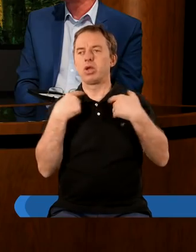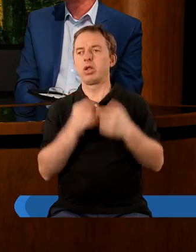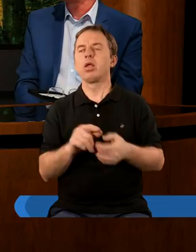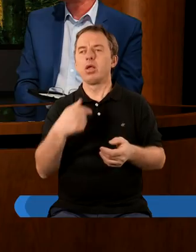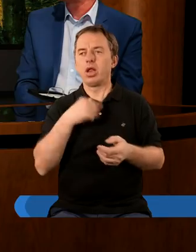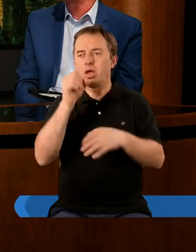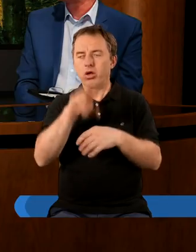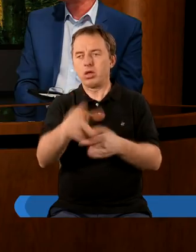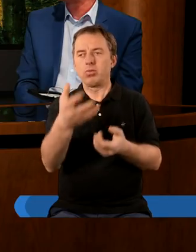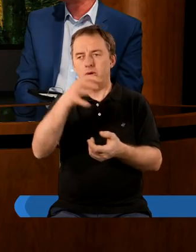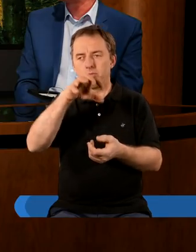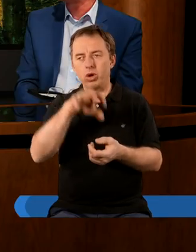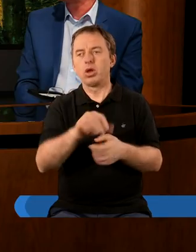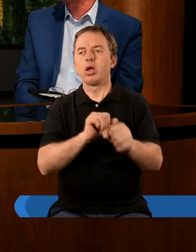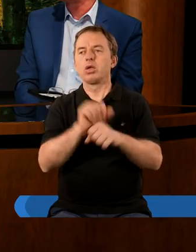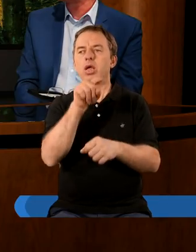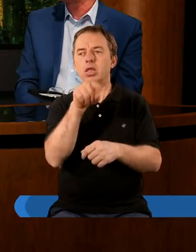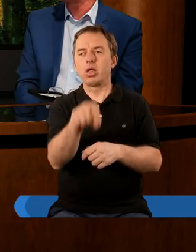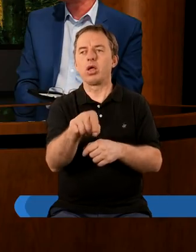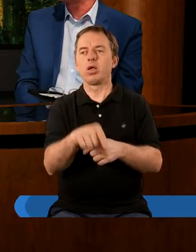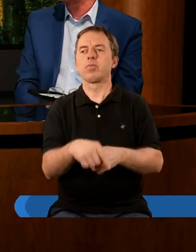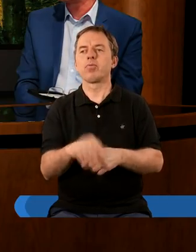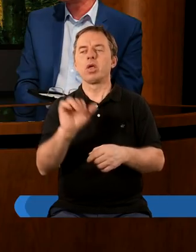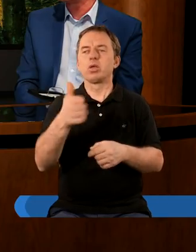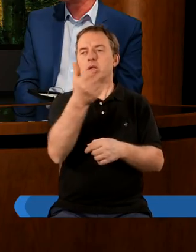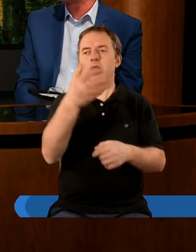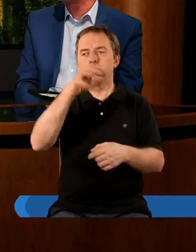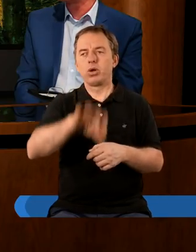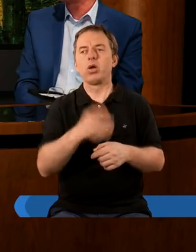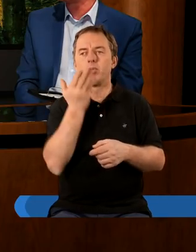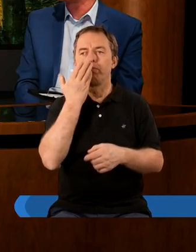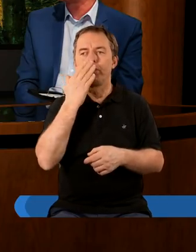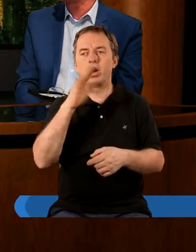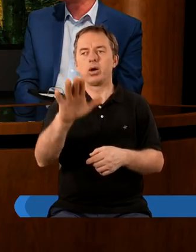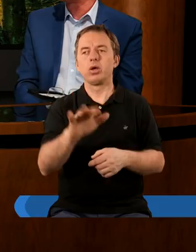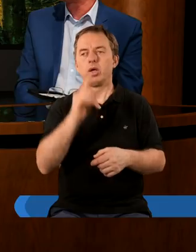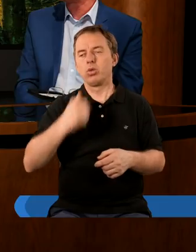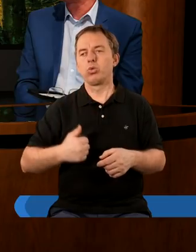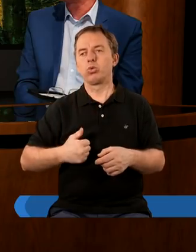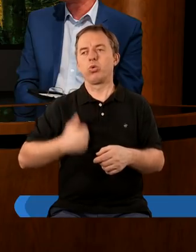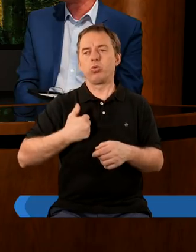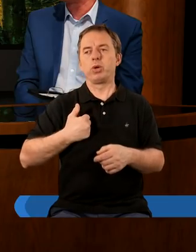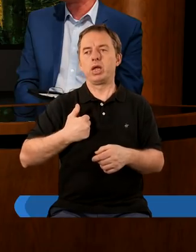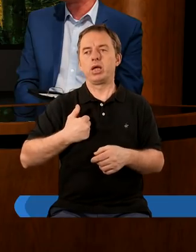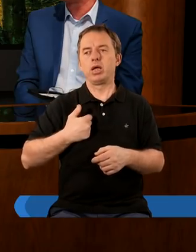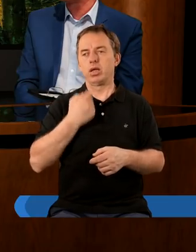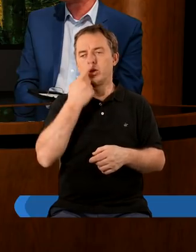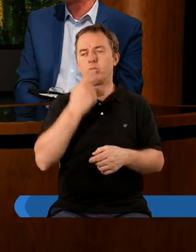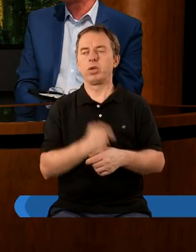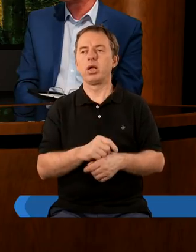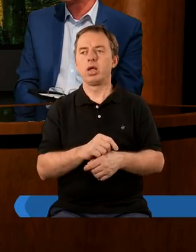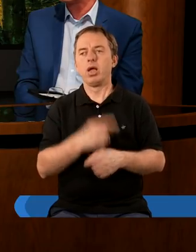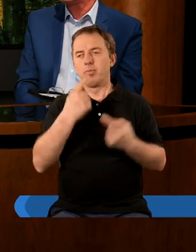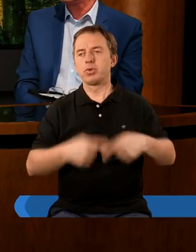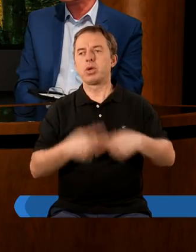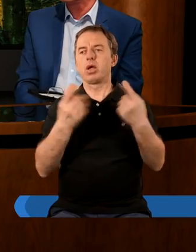dla mnie najgorsze w tym zborze jest to, że to jest jedyny zbór który jest tak bardzo dumny i tak